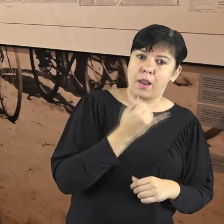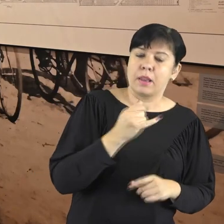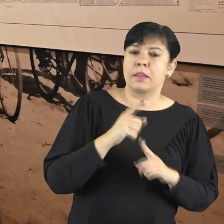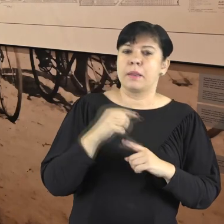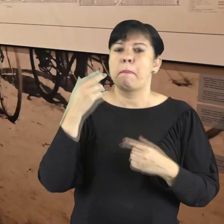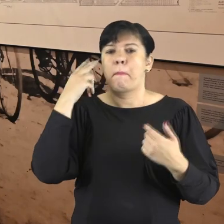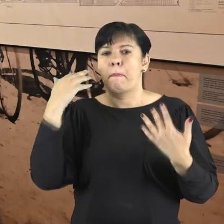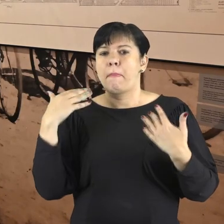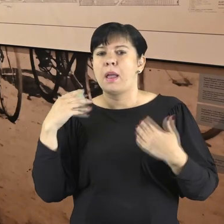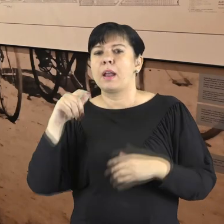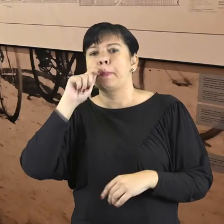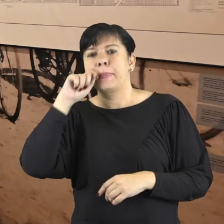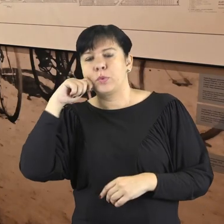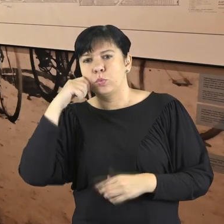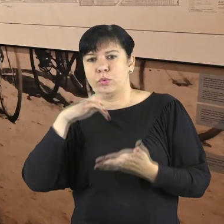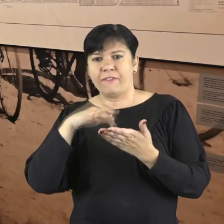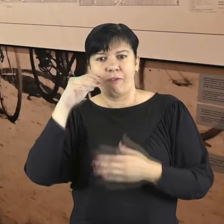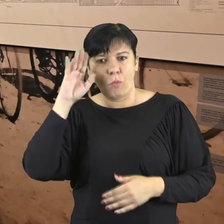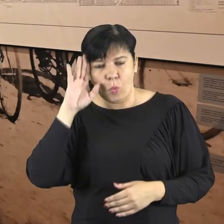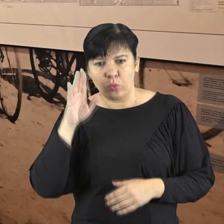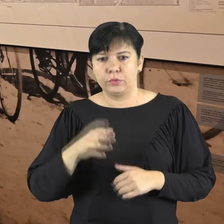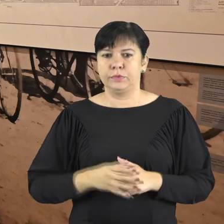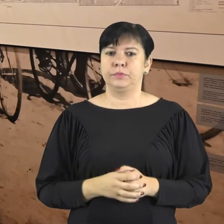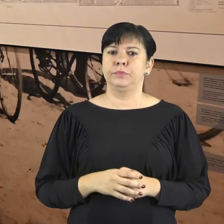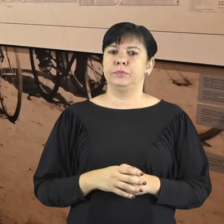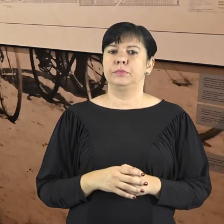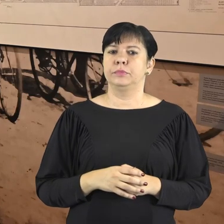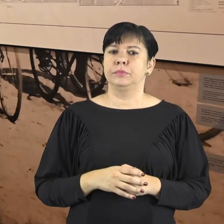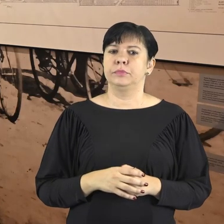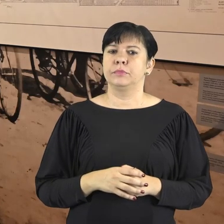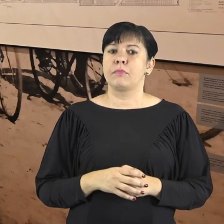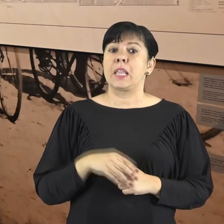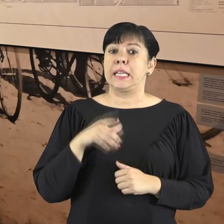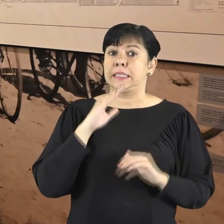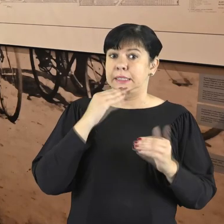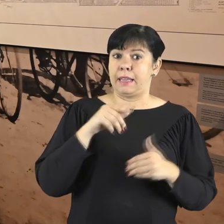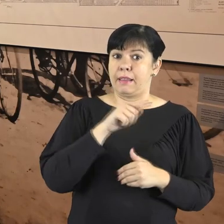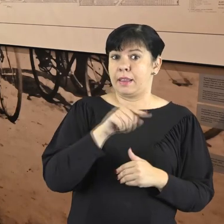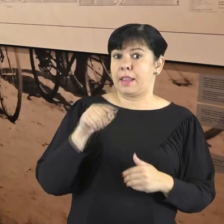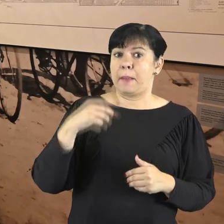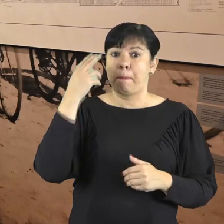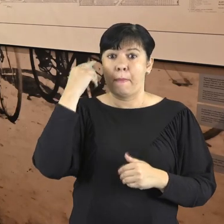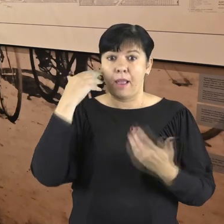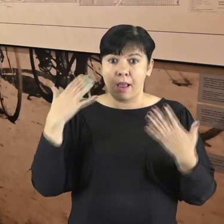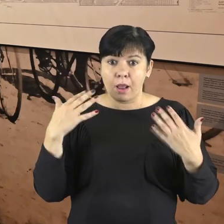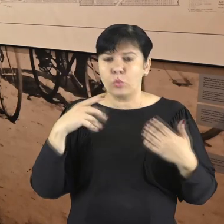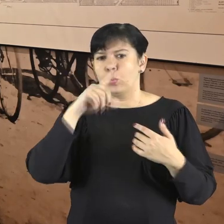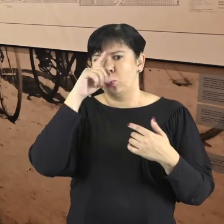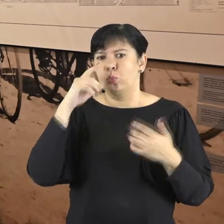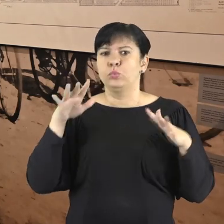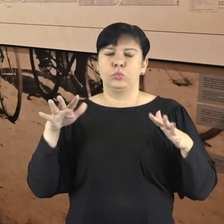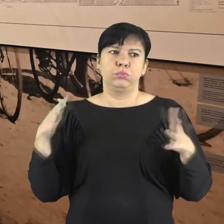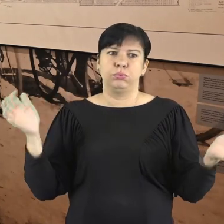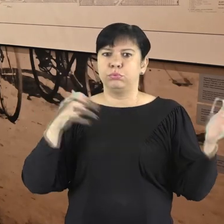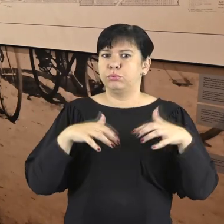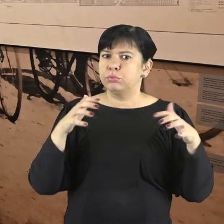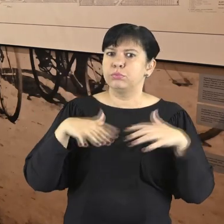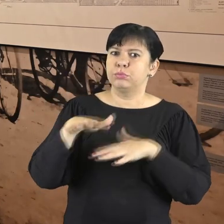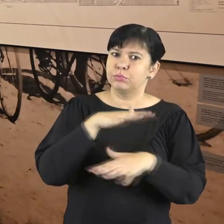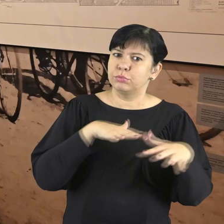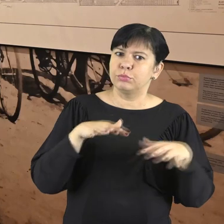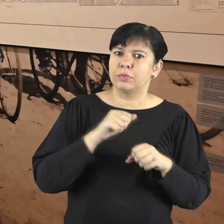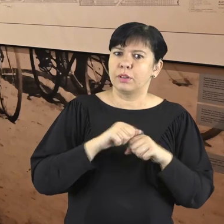Parku 3 Maja i Parku im. Józefa Piłsudskiego w Łodzi. Dzięki niemu parki te